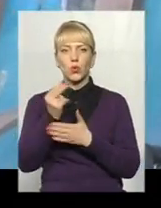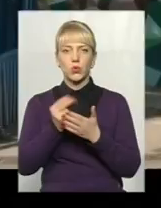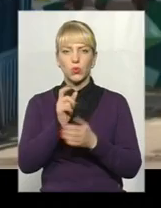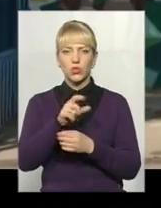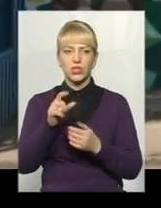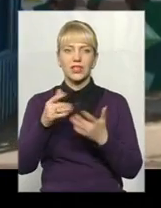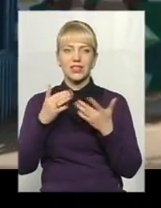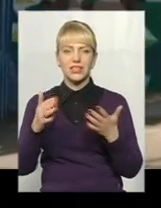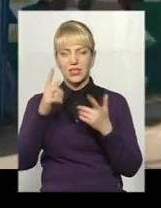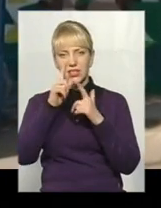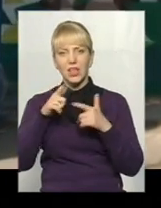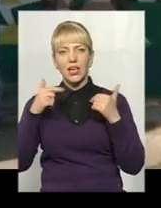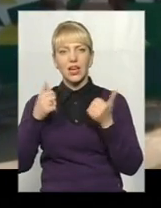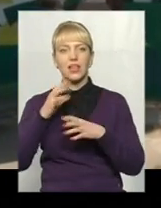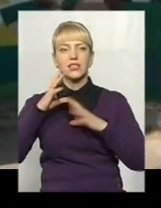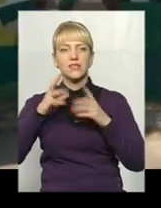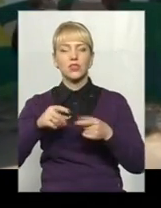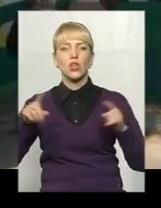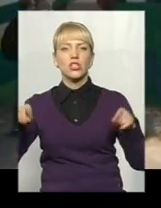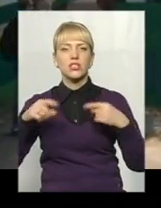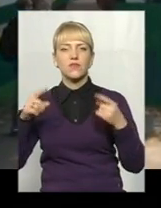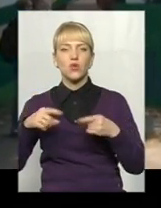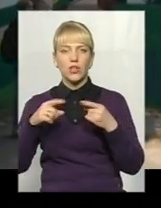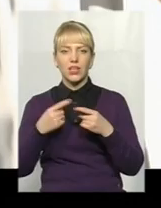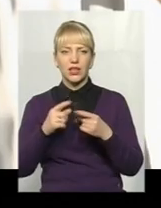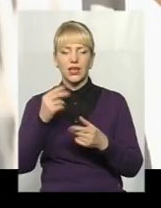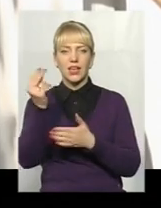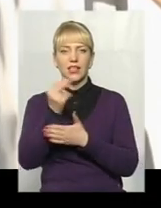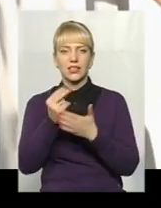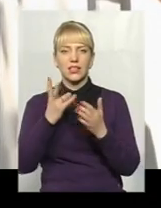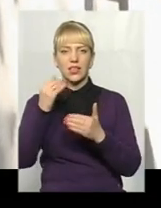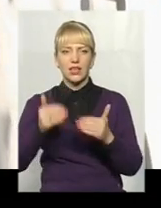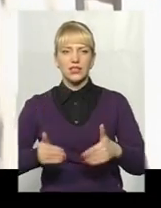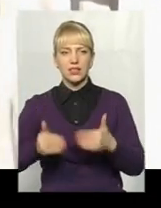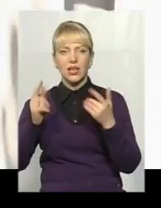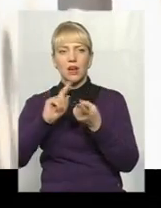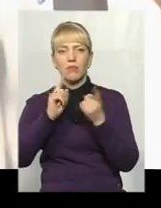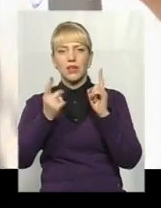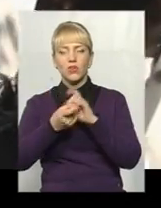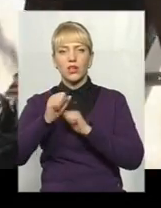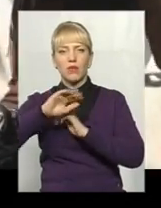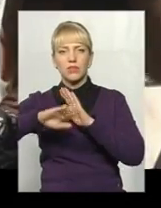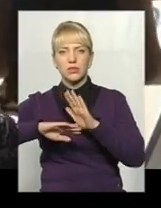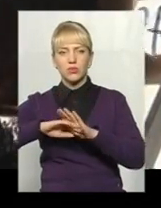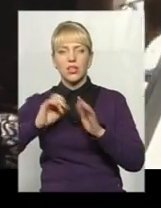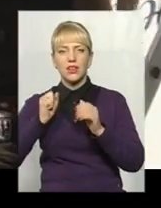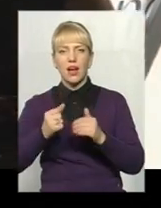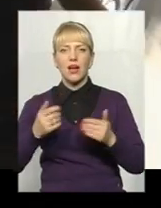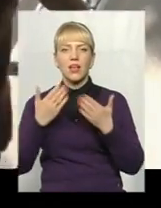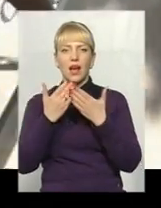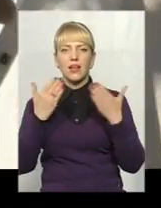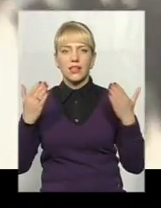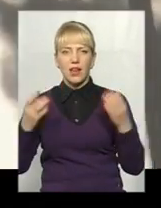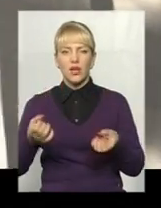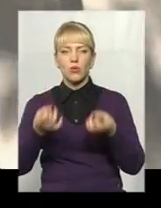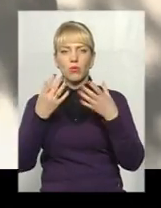країн світу створили більше 50 муралів на стінах будинків, перетворивши кам'янець на своєрідну галерею «Просто неба». Цю